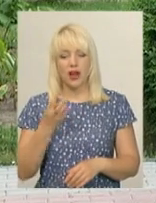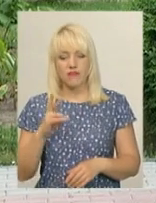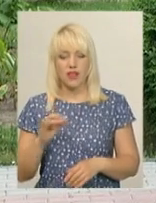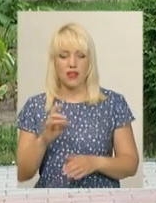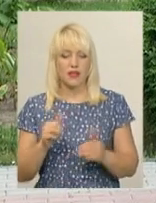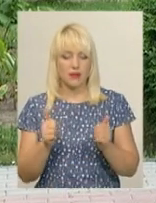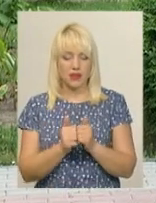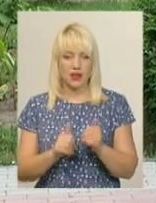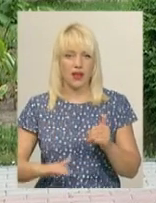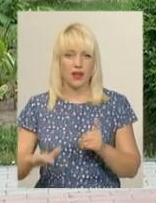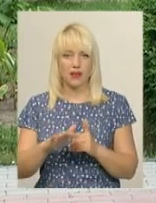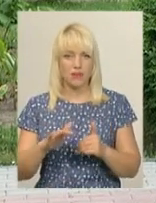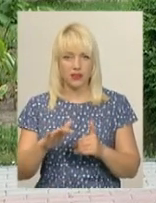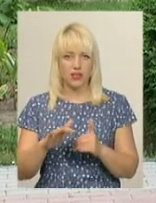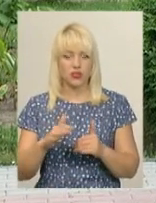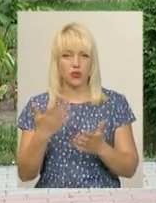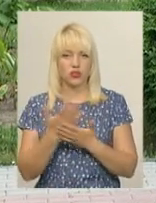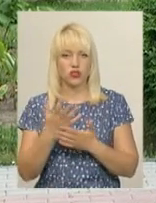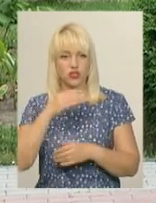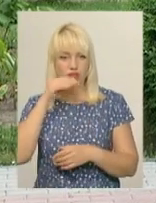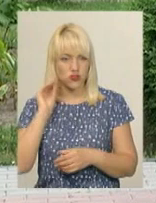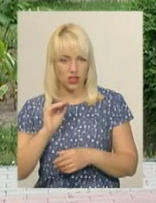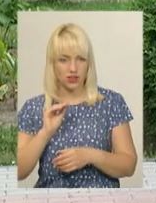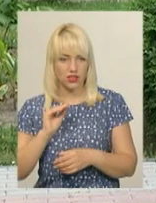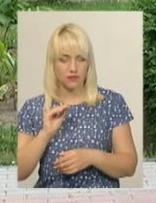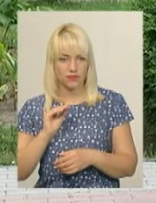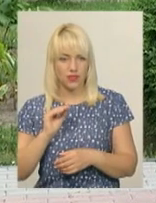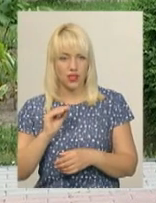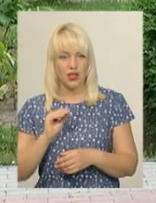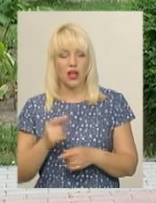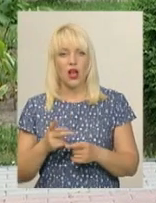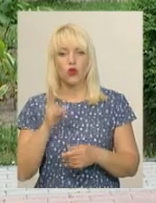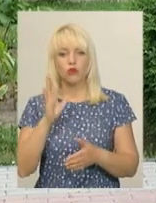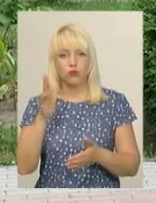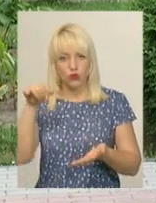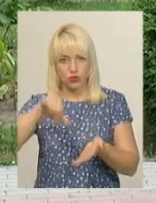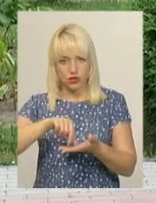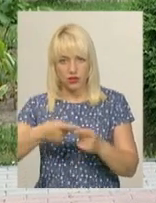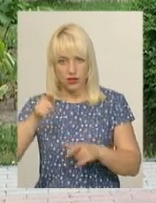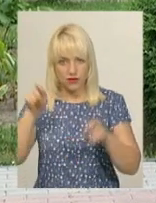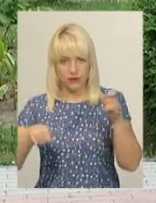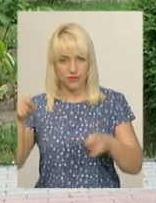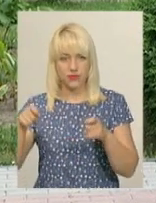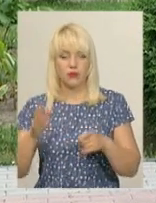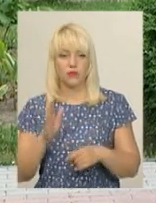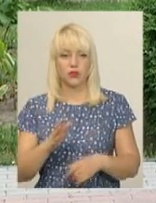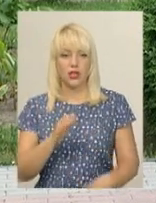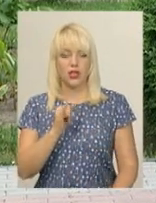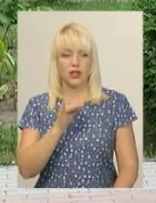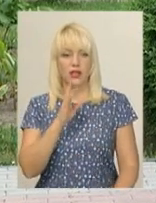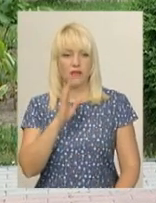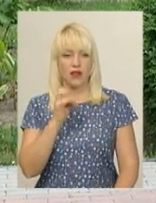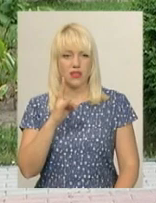на майданчику біля кінотеатру Шевченка. Хедлайнерами самого «Майфесту» будуть і ваннаві,